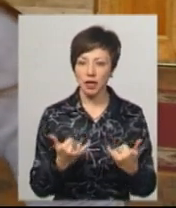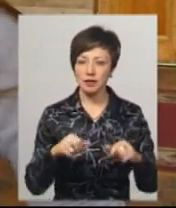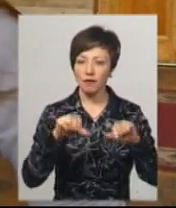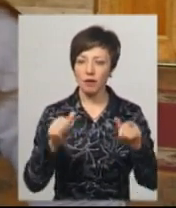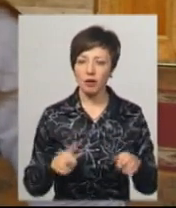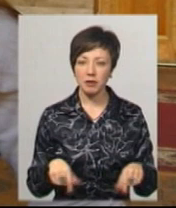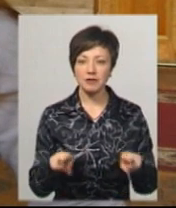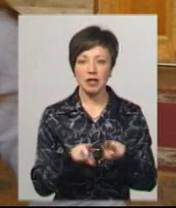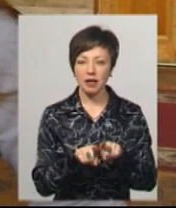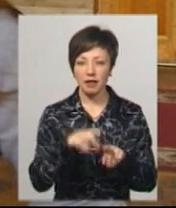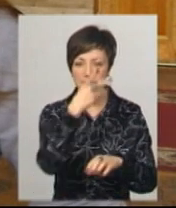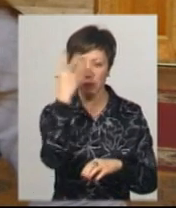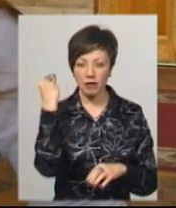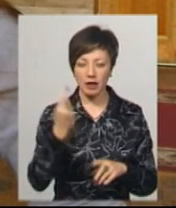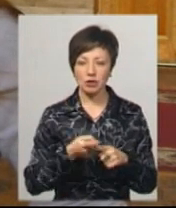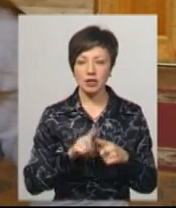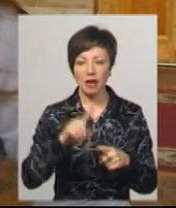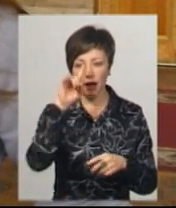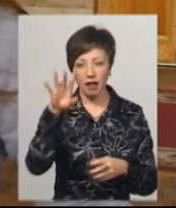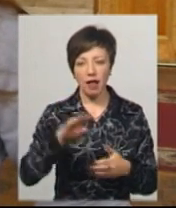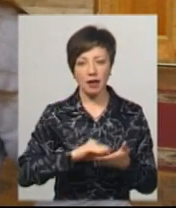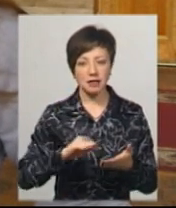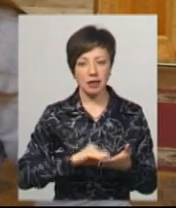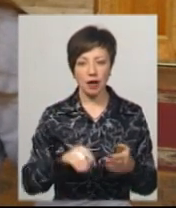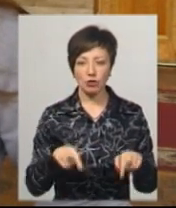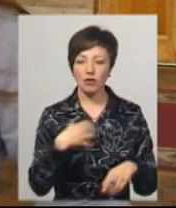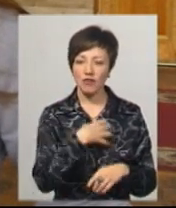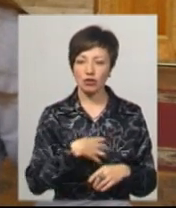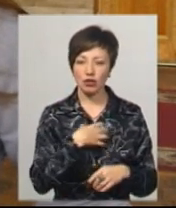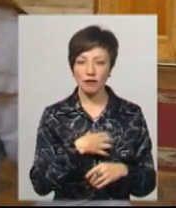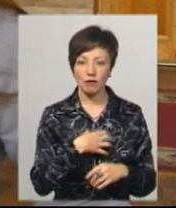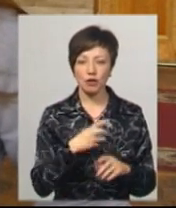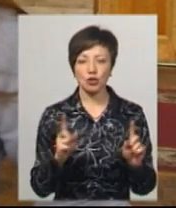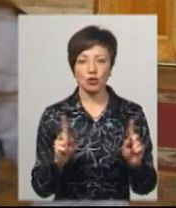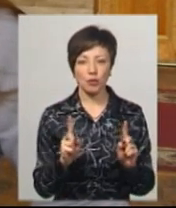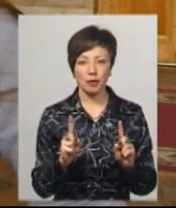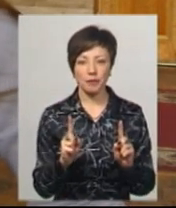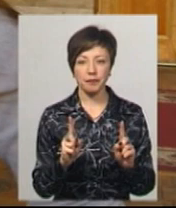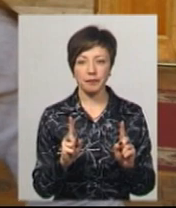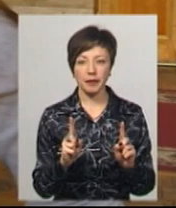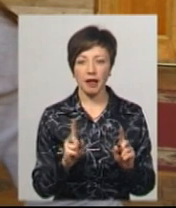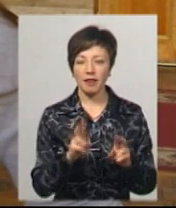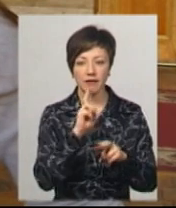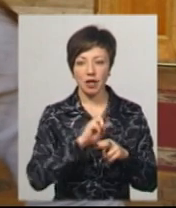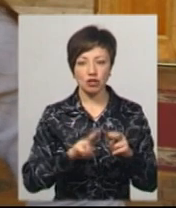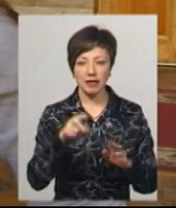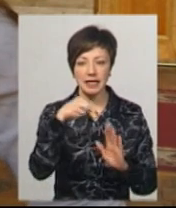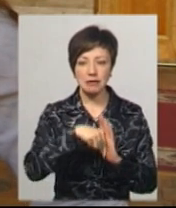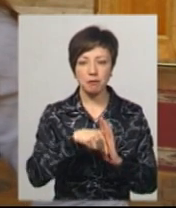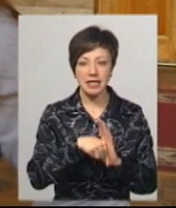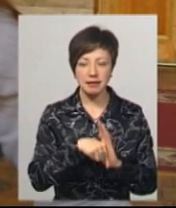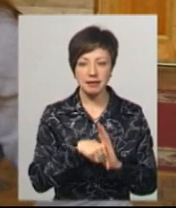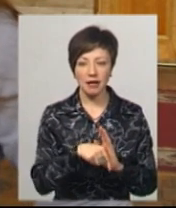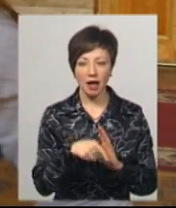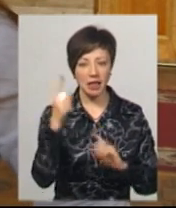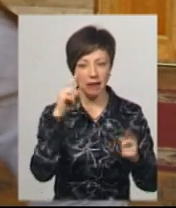формі, все-таки не забувати, що ми граємо класику, а тут дуже важливо, щоб за формою не втрачався зміст, а